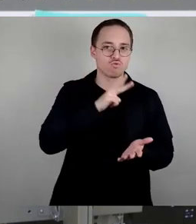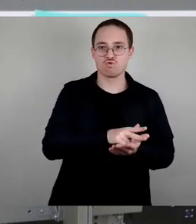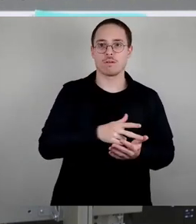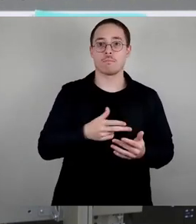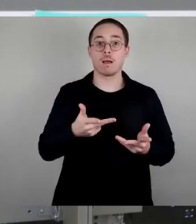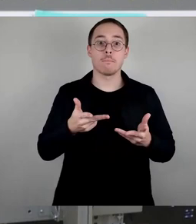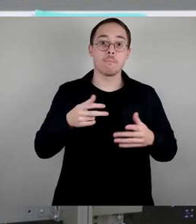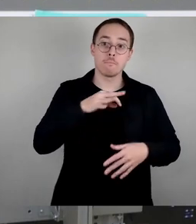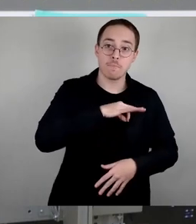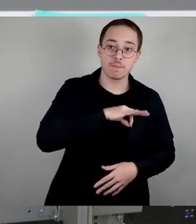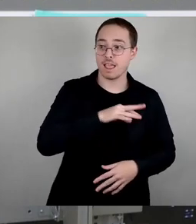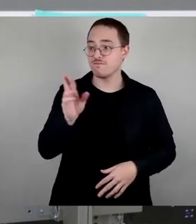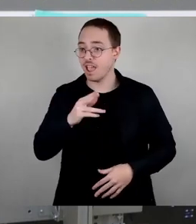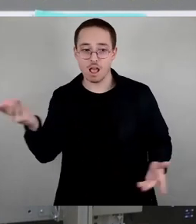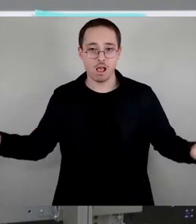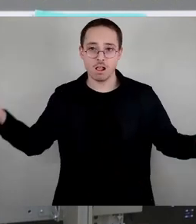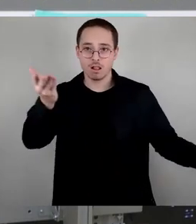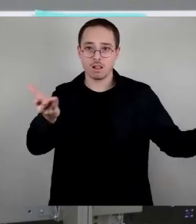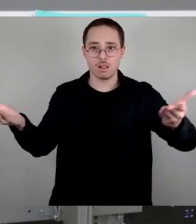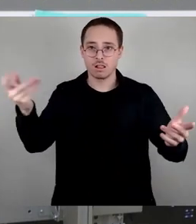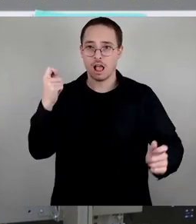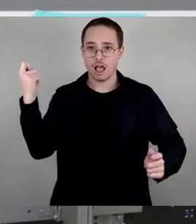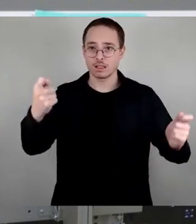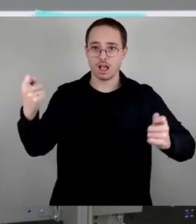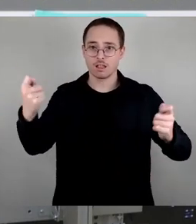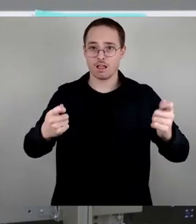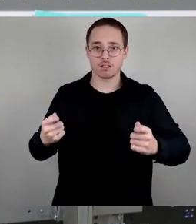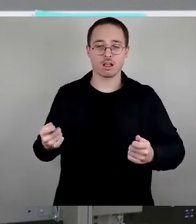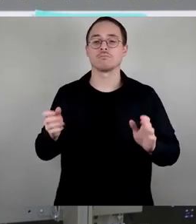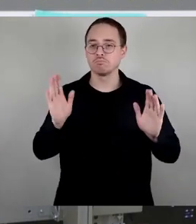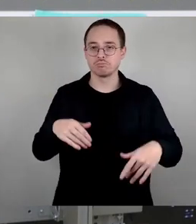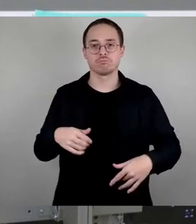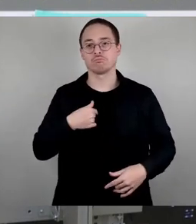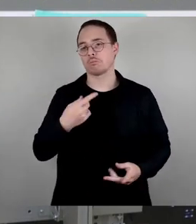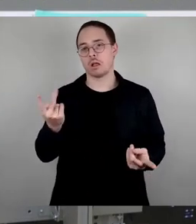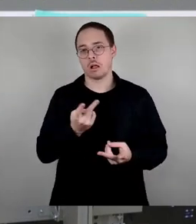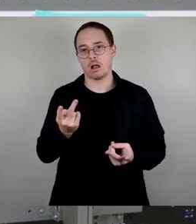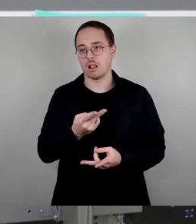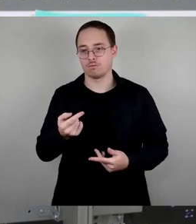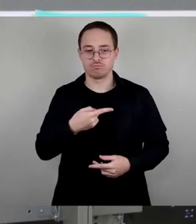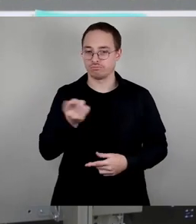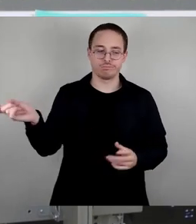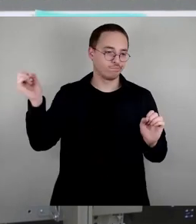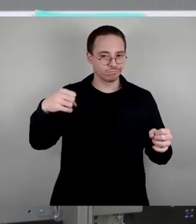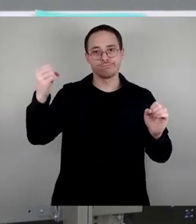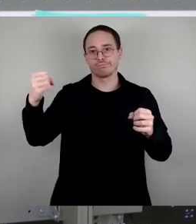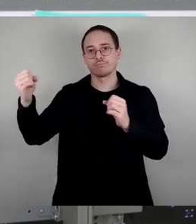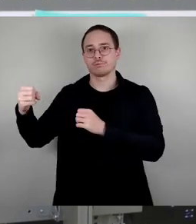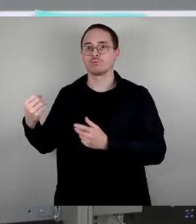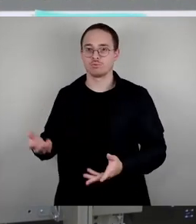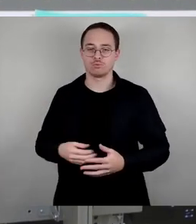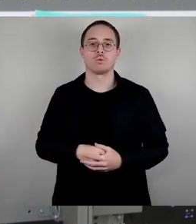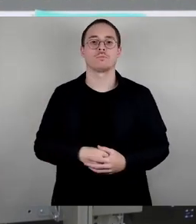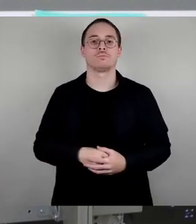Vielen Dank nochmals an Die Linke, dass unser Thema Erhalt und Sanierung des Freikörperkulturbades Dolchen wieder auf der